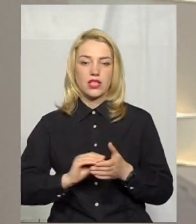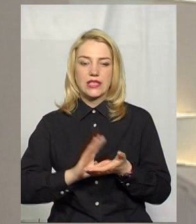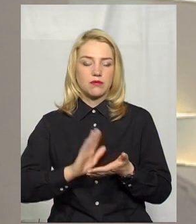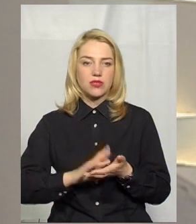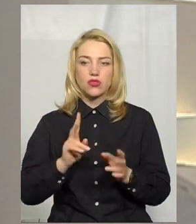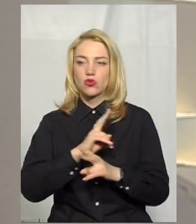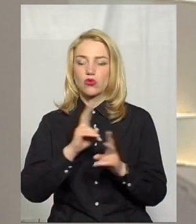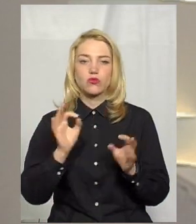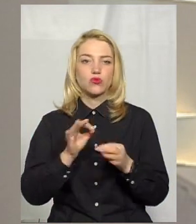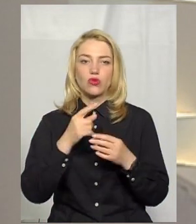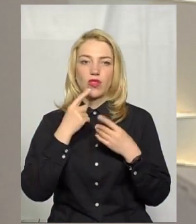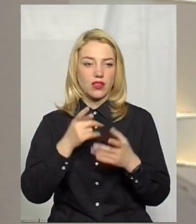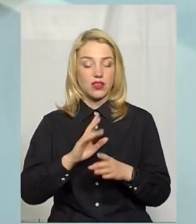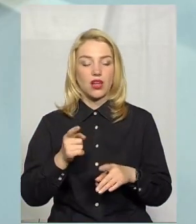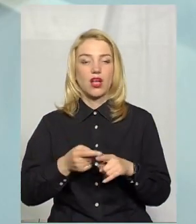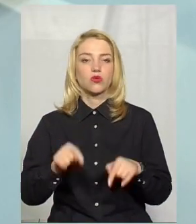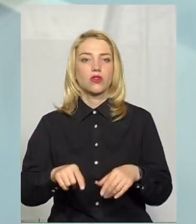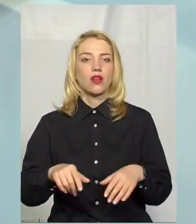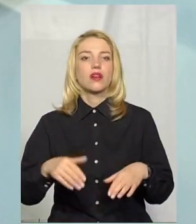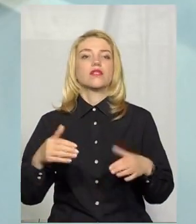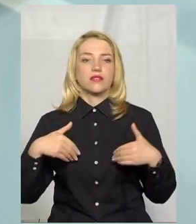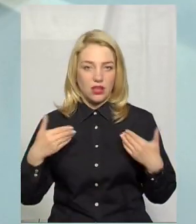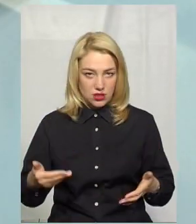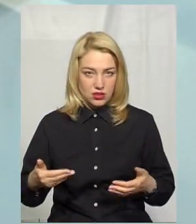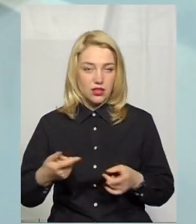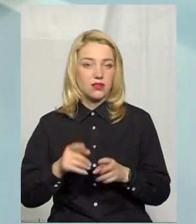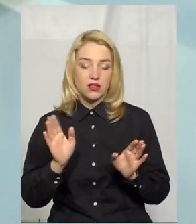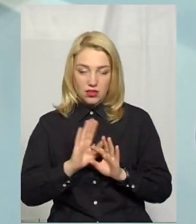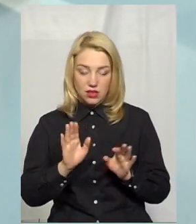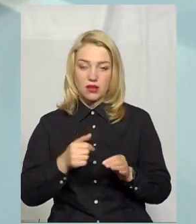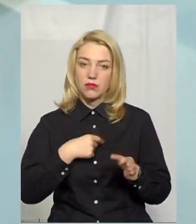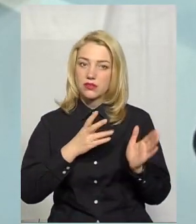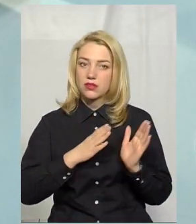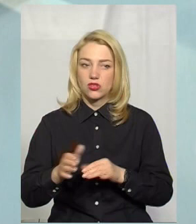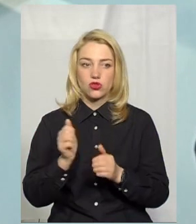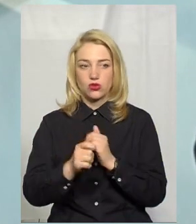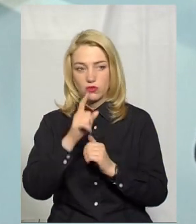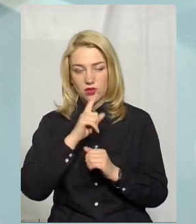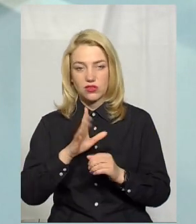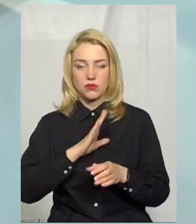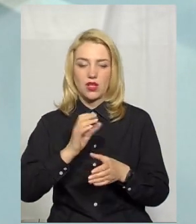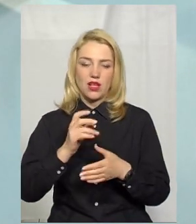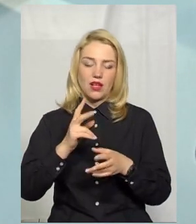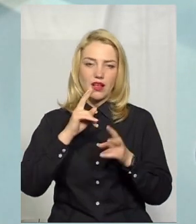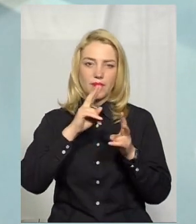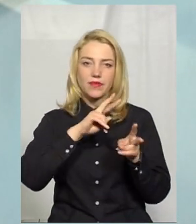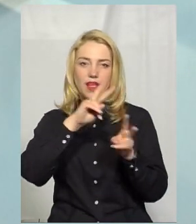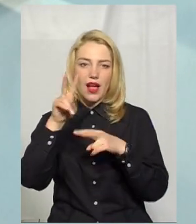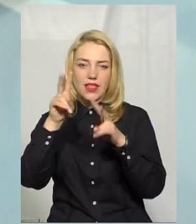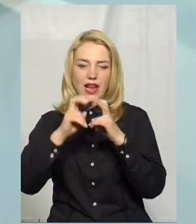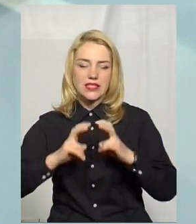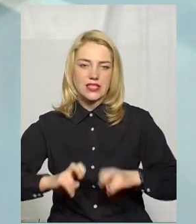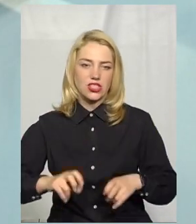Нікому нічого не казали А тут добрий день Ні, такого не було Ми системно У нас щомісяця виходила аналітична якась стаття По тому чи іншому